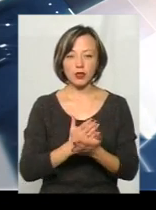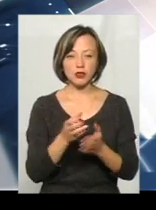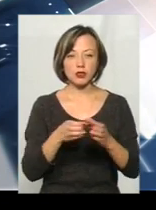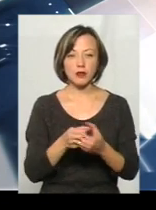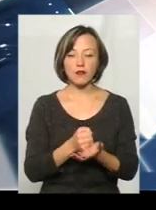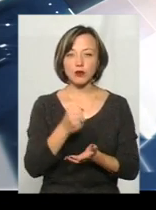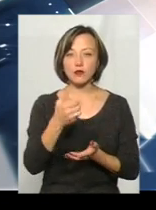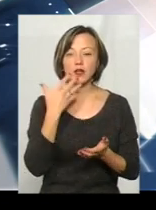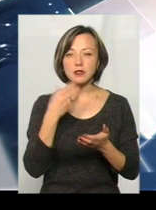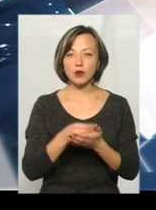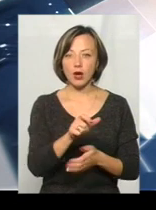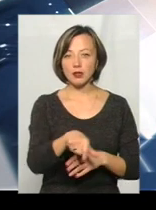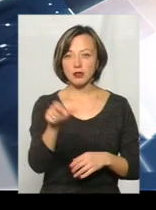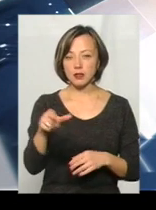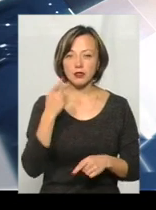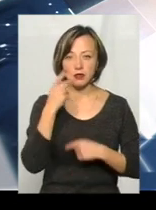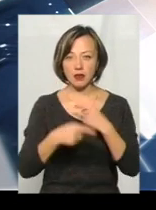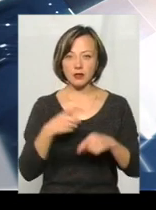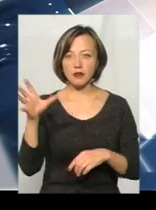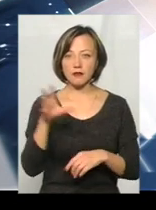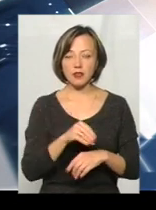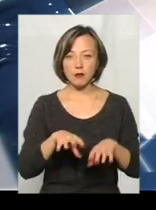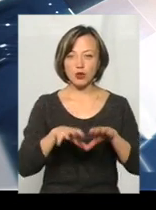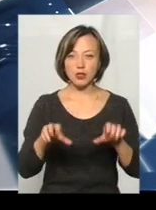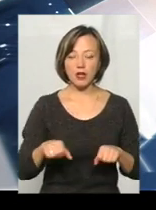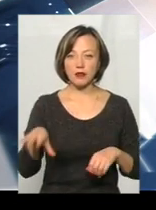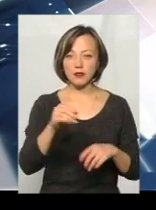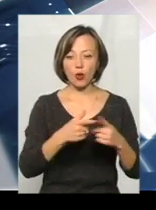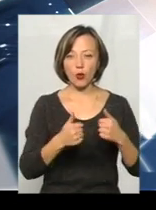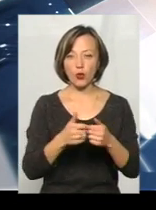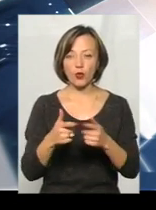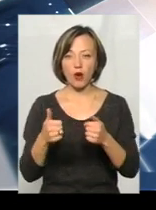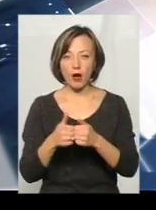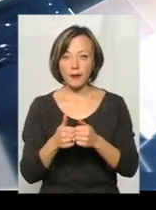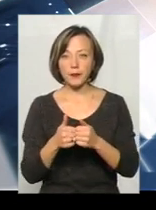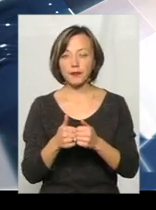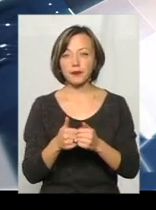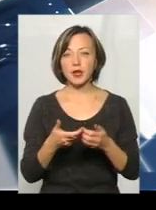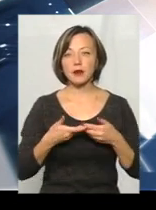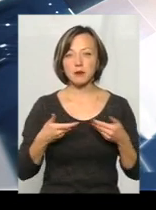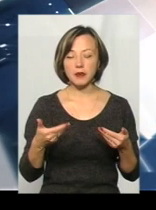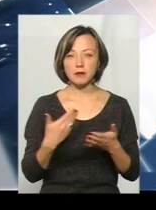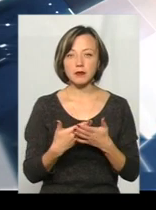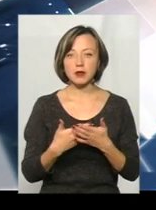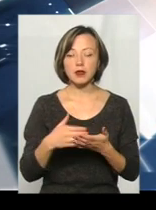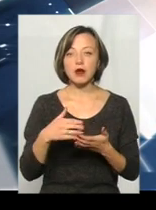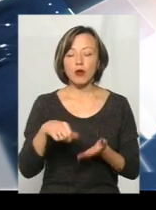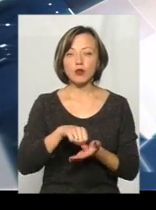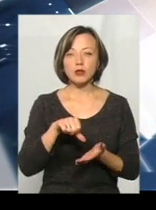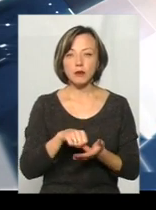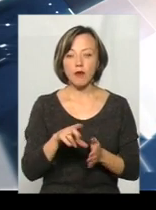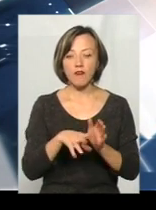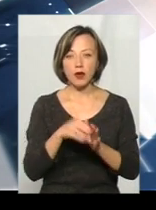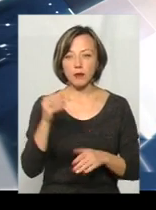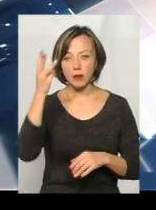висуває своїх кандидатів завжди на всі посади, на всі округа практично. Ми беремо участь практично по